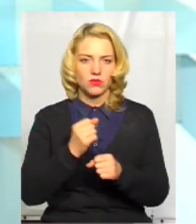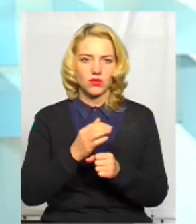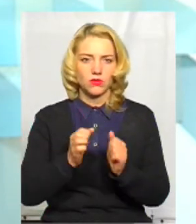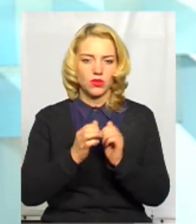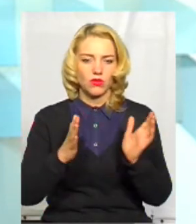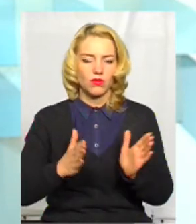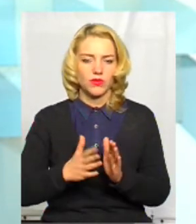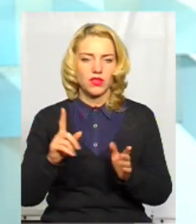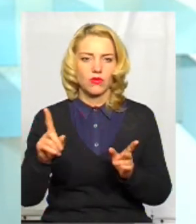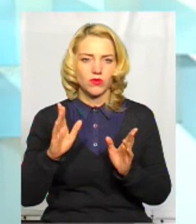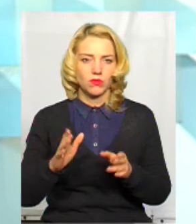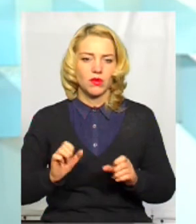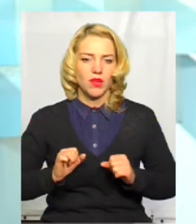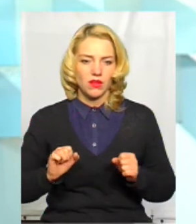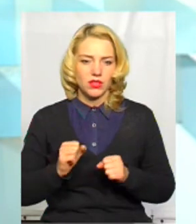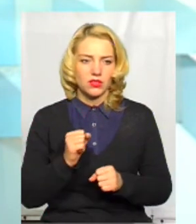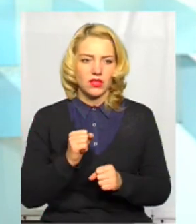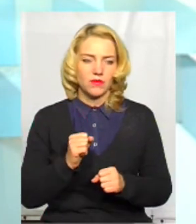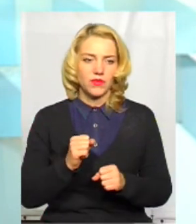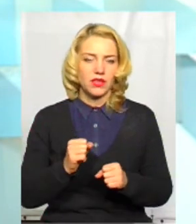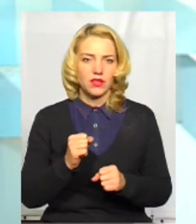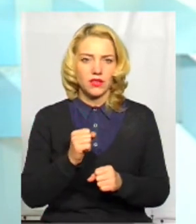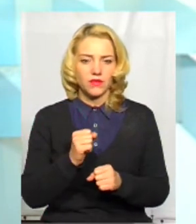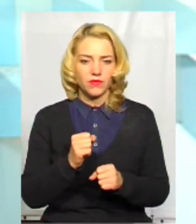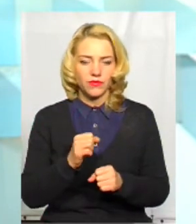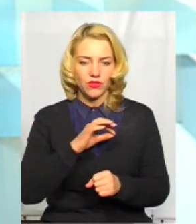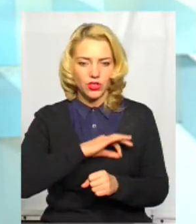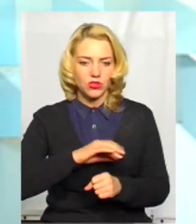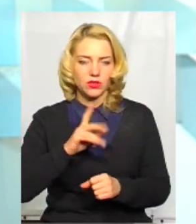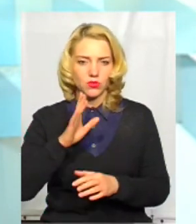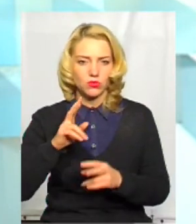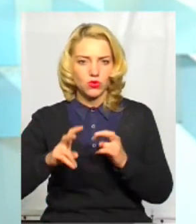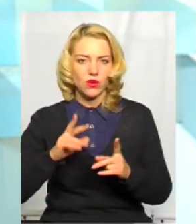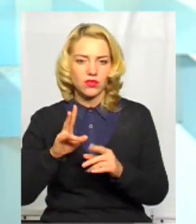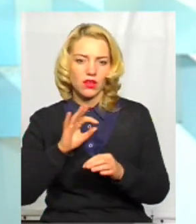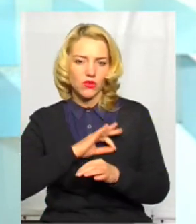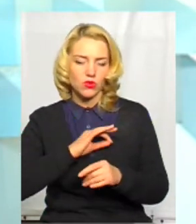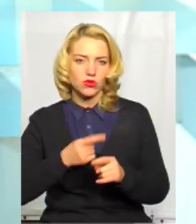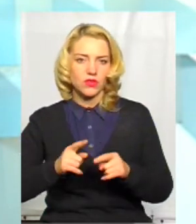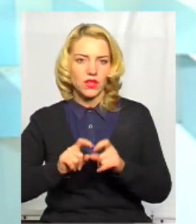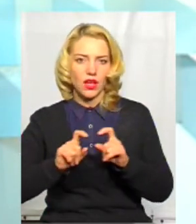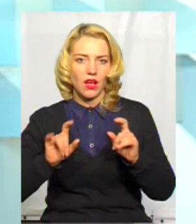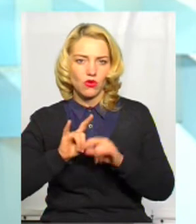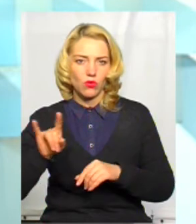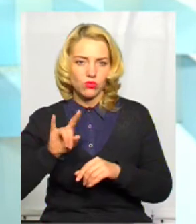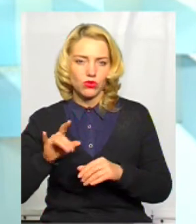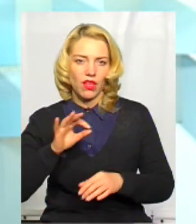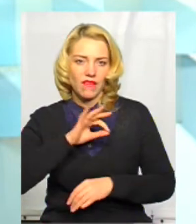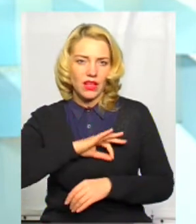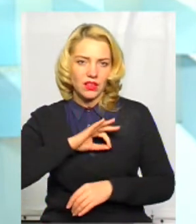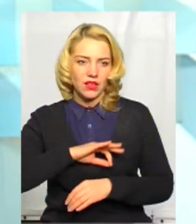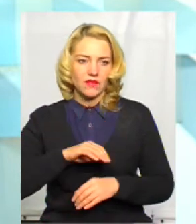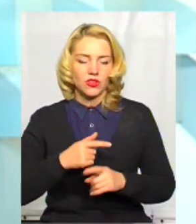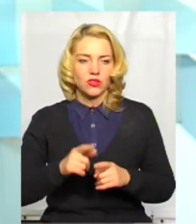намагатися вирішити. І будемо шукати, як цей аеропорт використати максимально ефективно. Тому що ми можемо прослідкувати